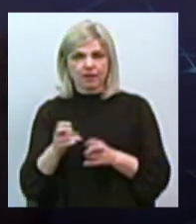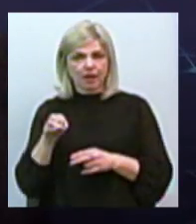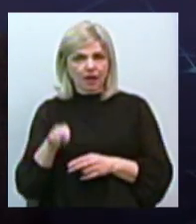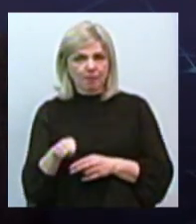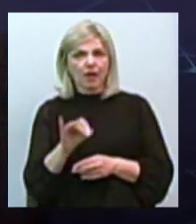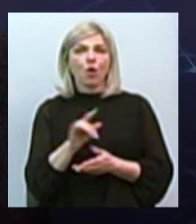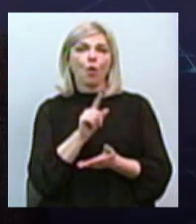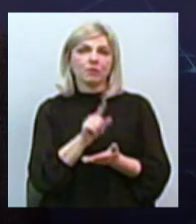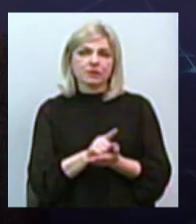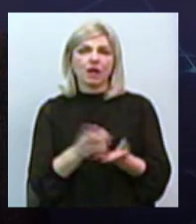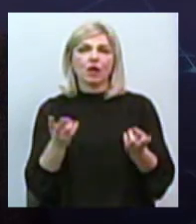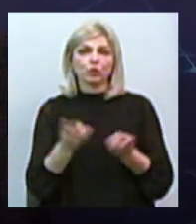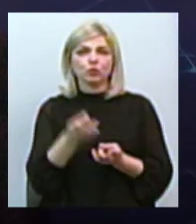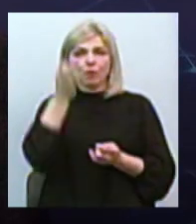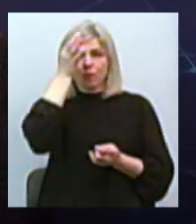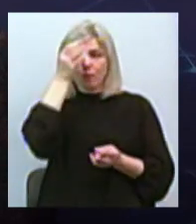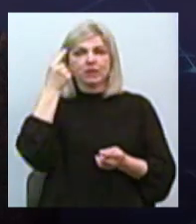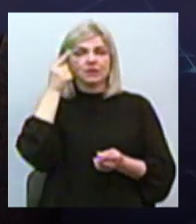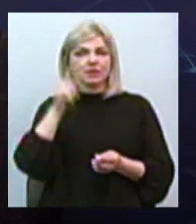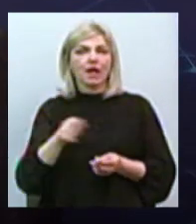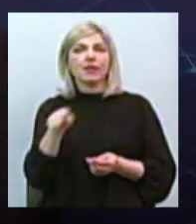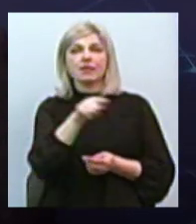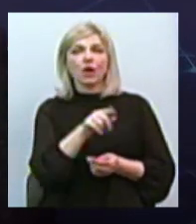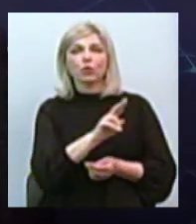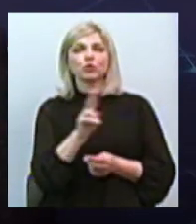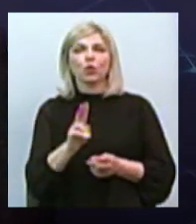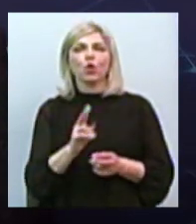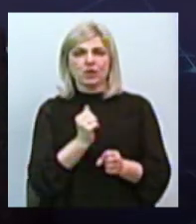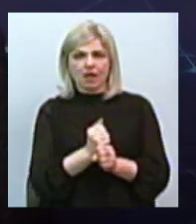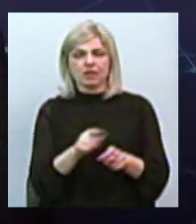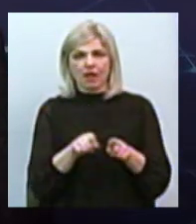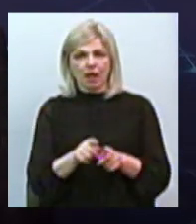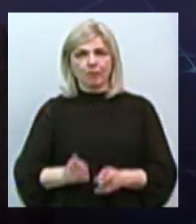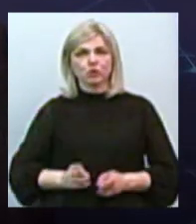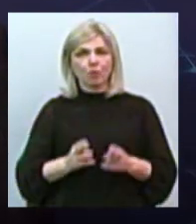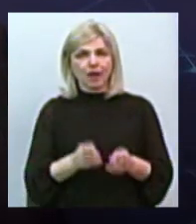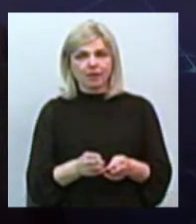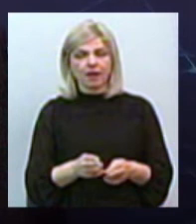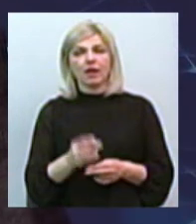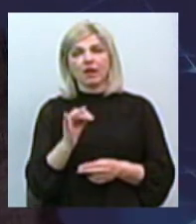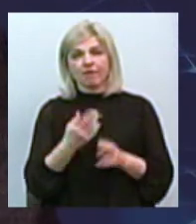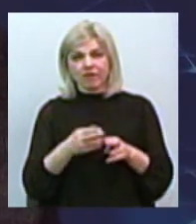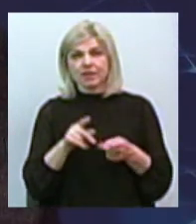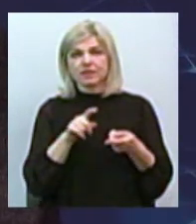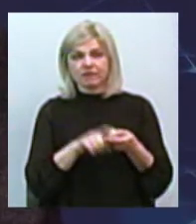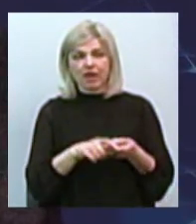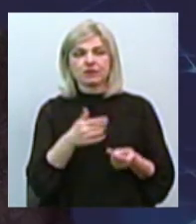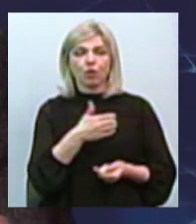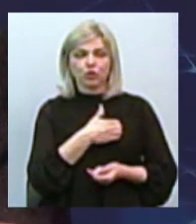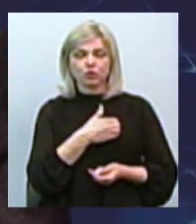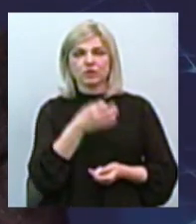Я б хотів прежде всього і знайти тех, хто завершав ці преступлі. І в цій связі я хочу